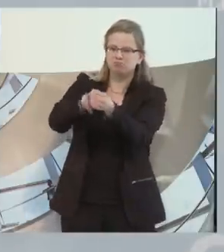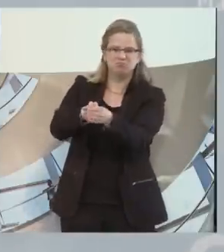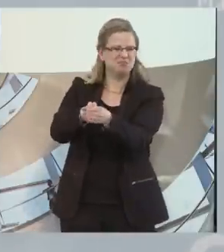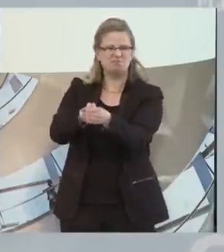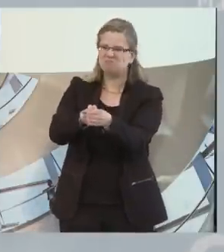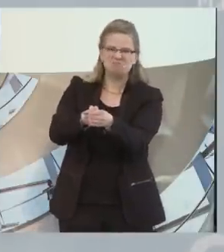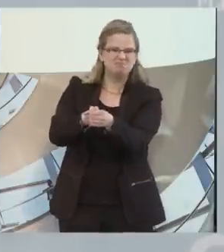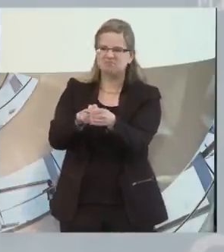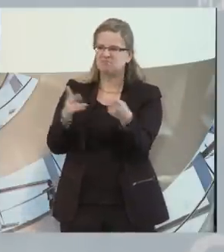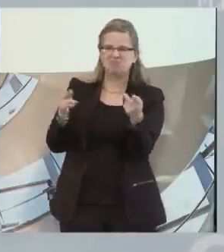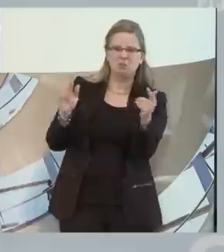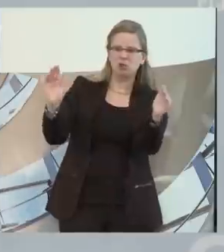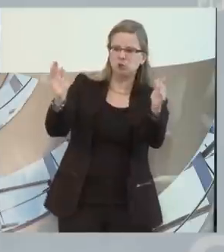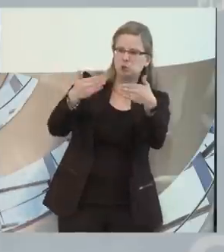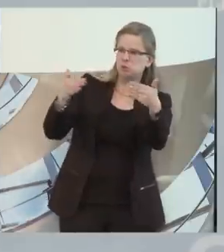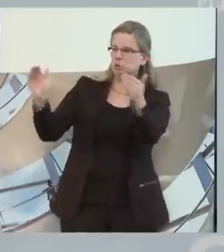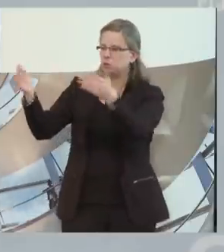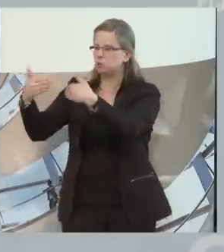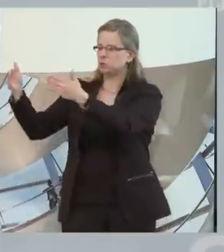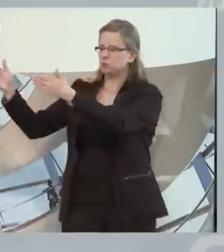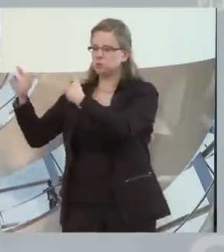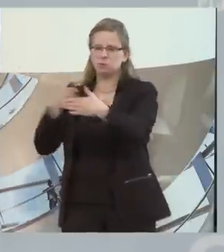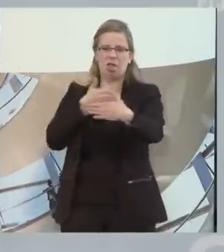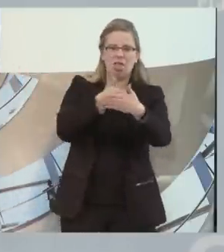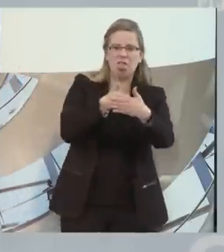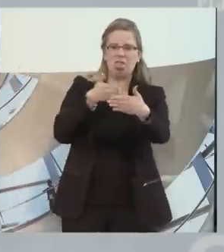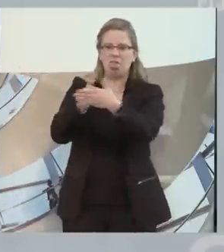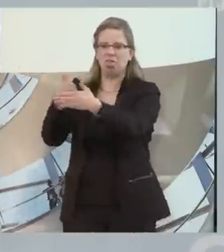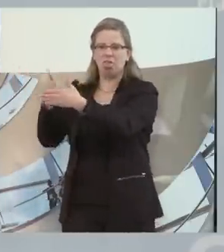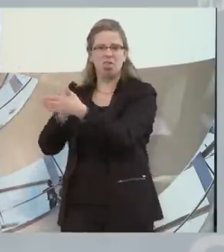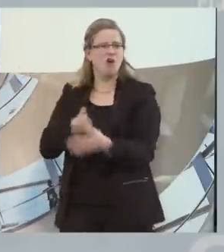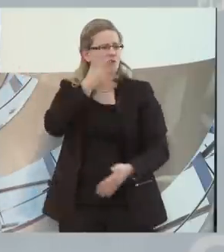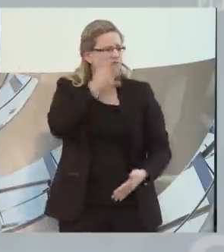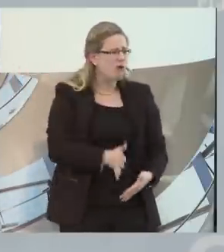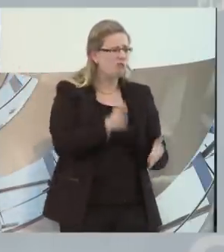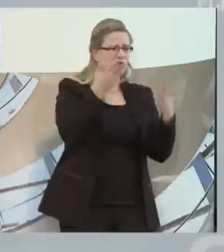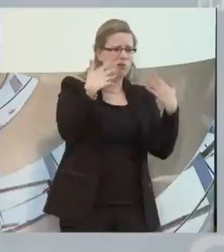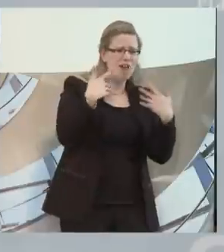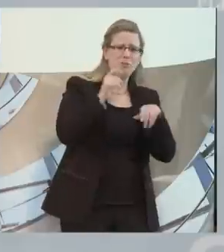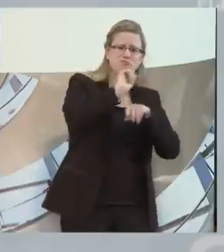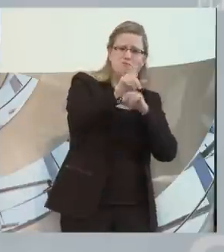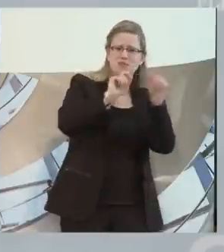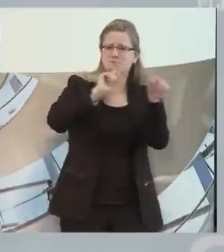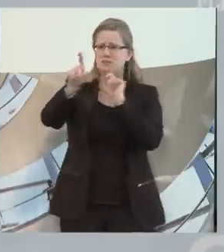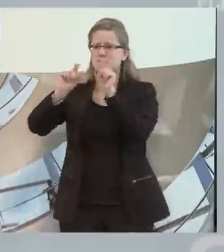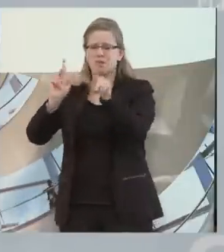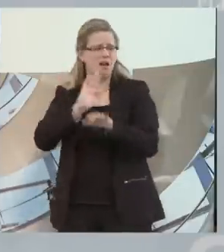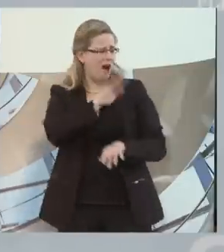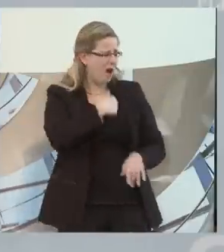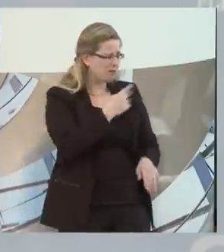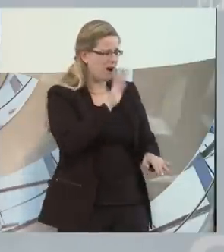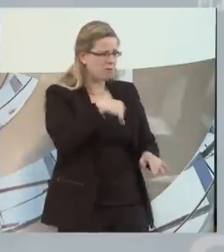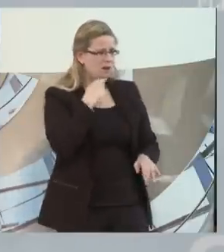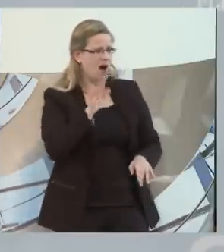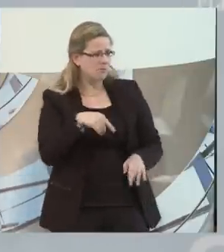nur vor Zuhörern stehen, mir schreiben, ich habe schon 500 Bewerbungen verschickt und, und, und. Das sind doch die Dinge, die wir auch